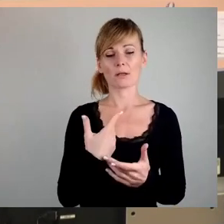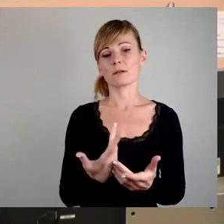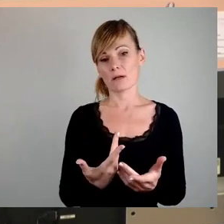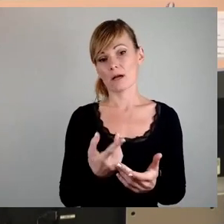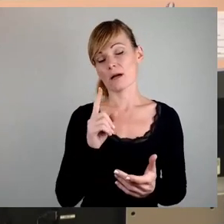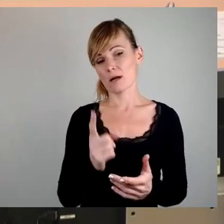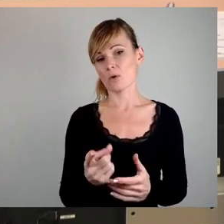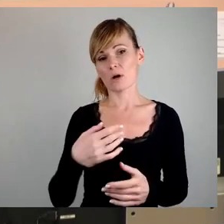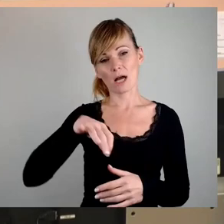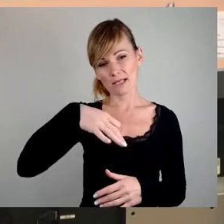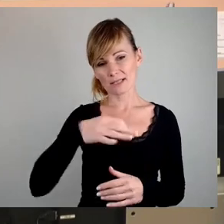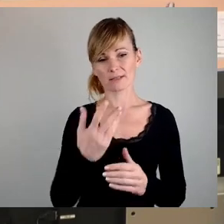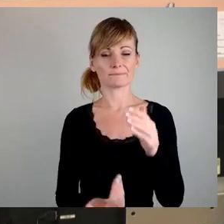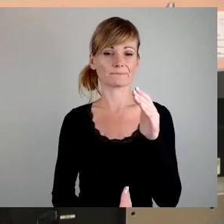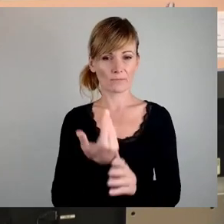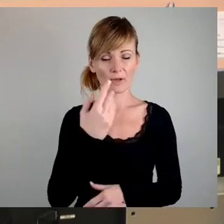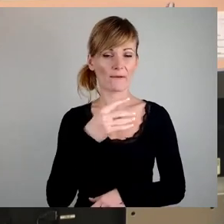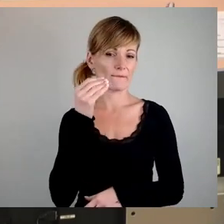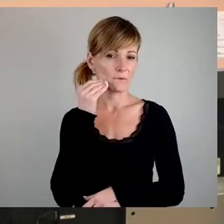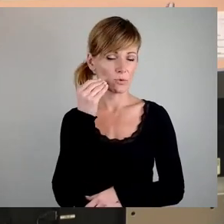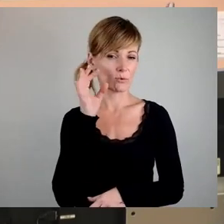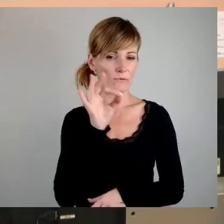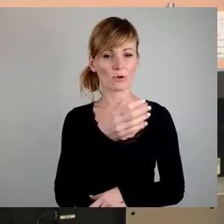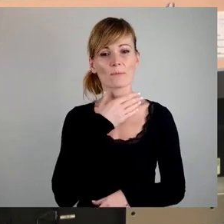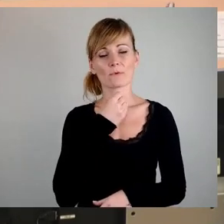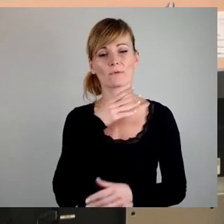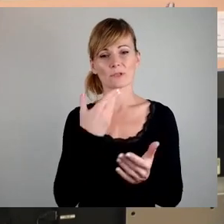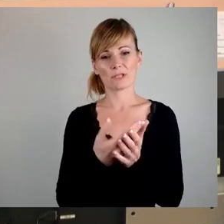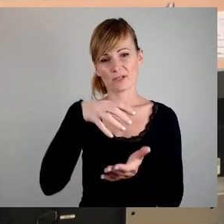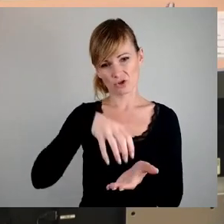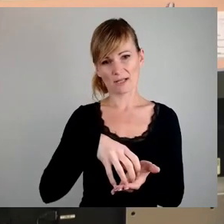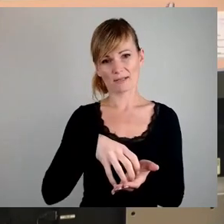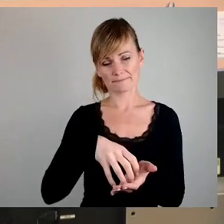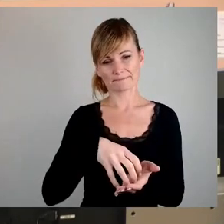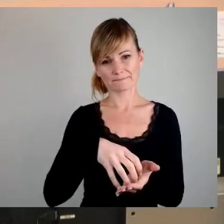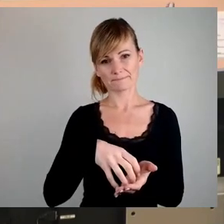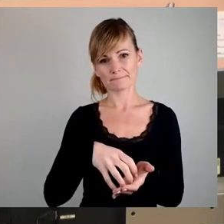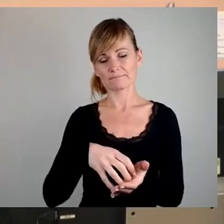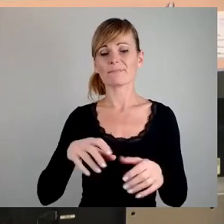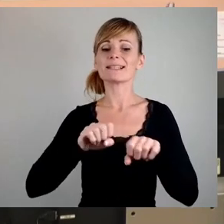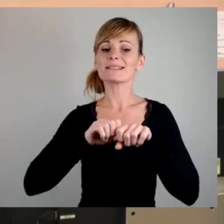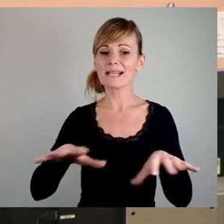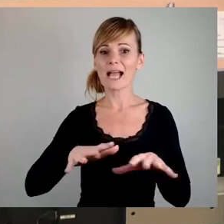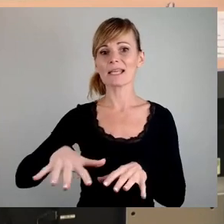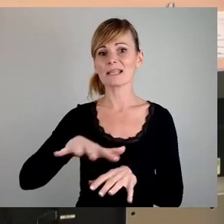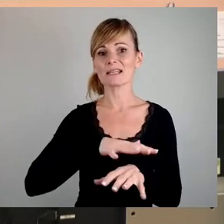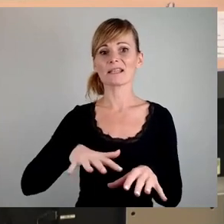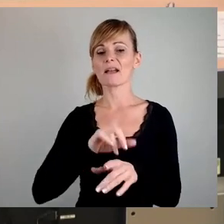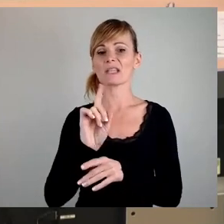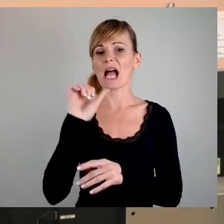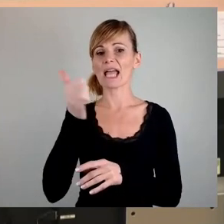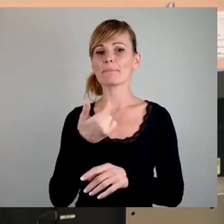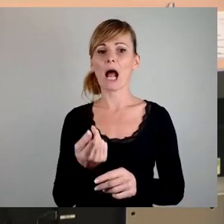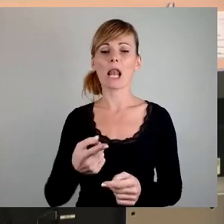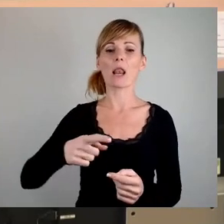einzige neue Wohnung für die Bedürftigsten dieser Stadt entsteht. Der Teich wird nur einmal umgerührt. Die